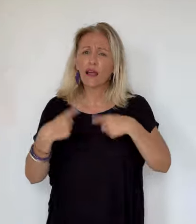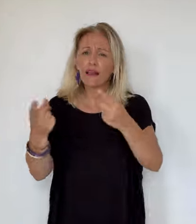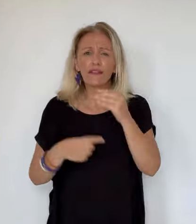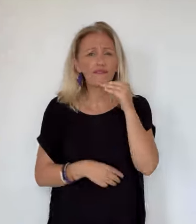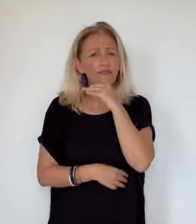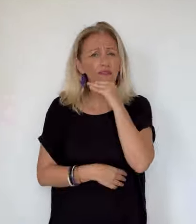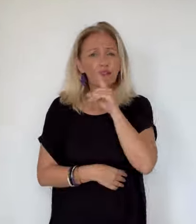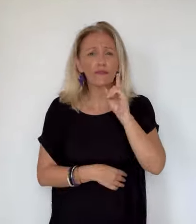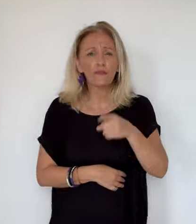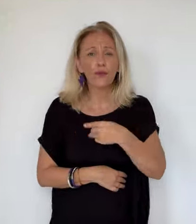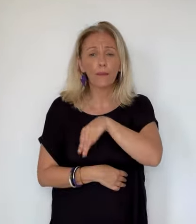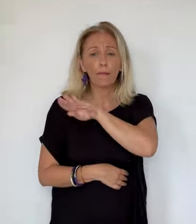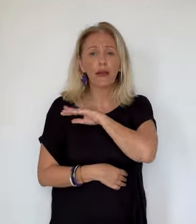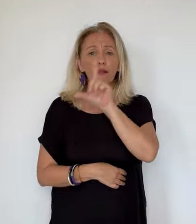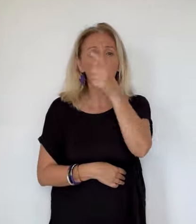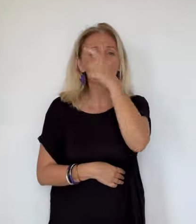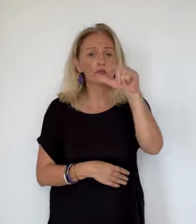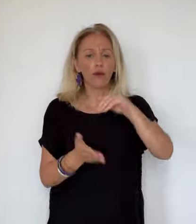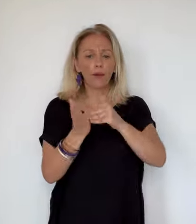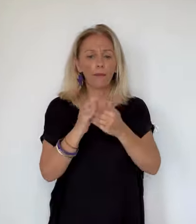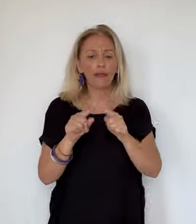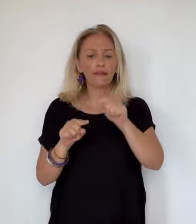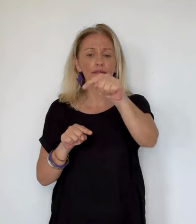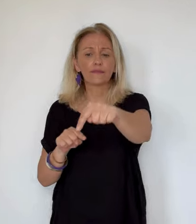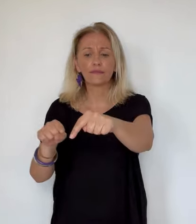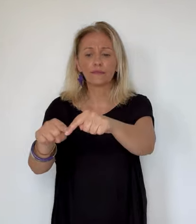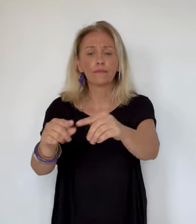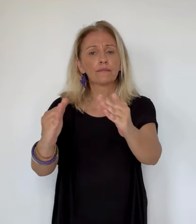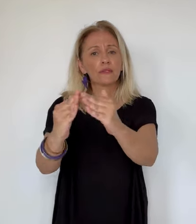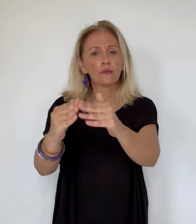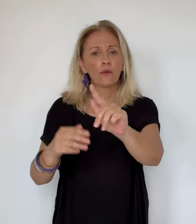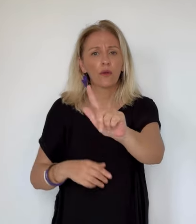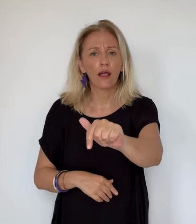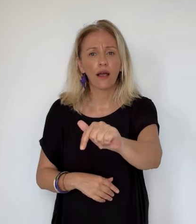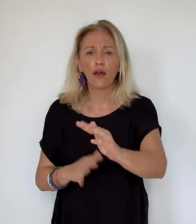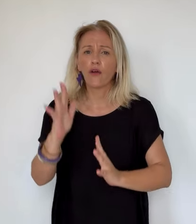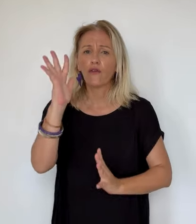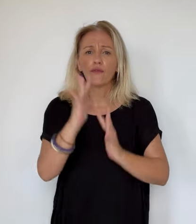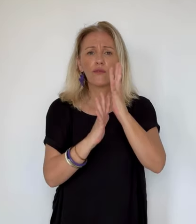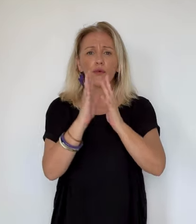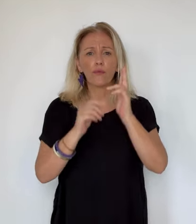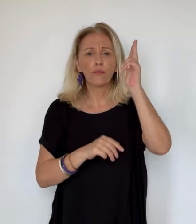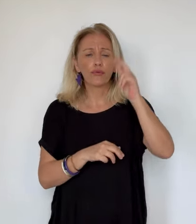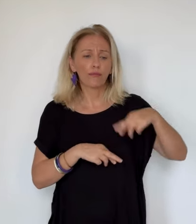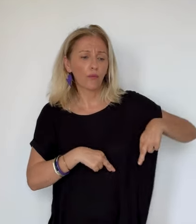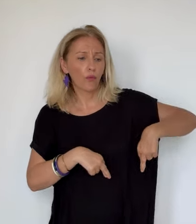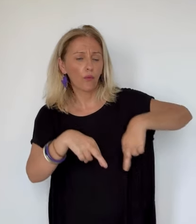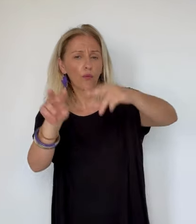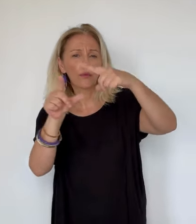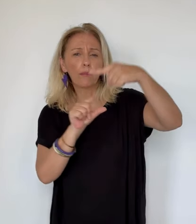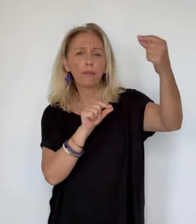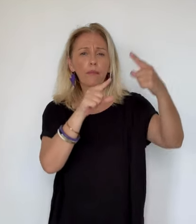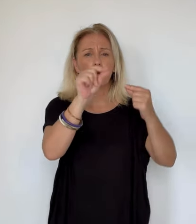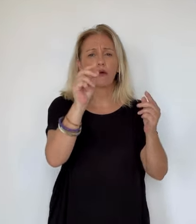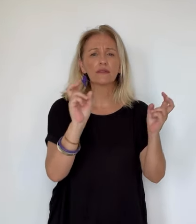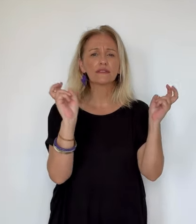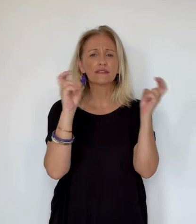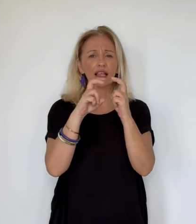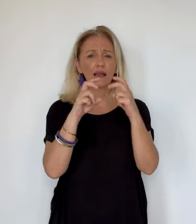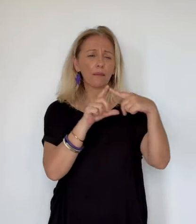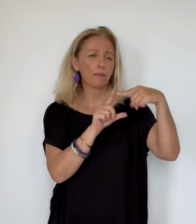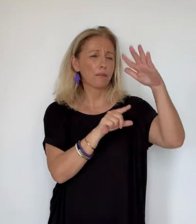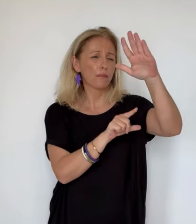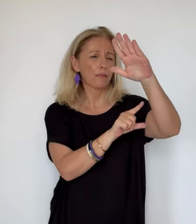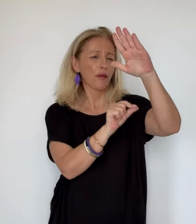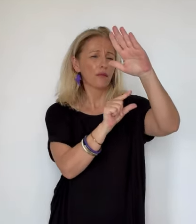très vite car les premières maisons de la ville sont à peine à 200 mètres. Le feu part en bord de route dans une végétation